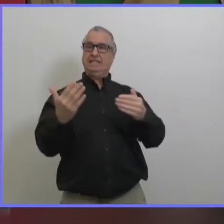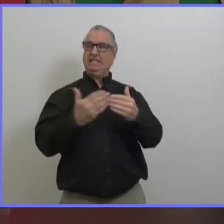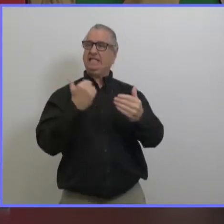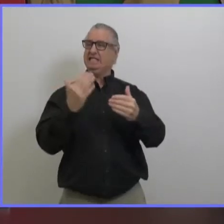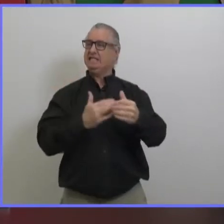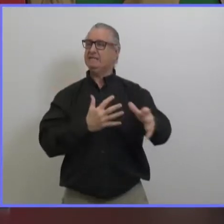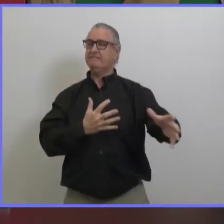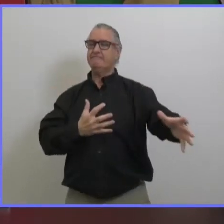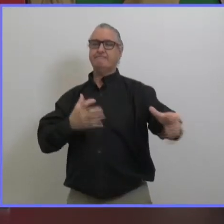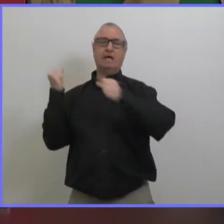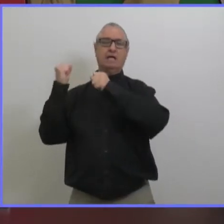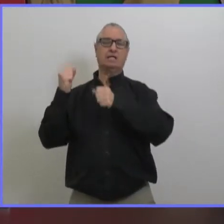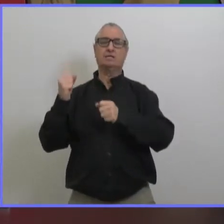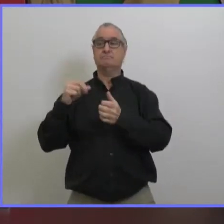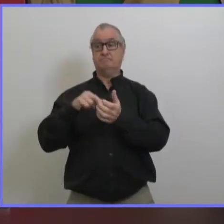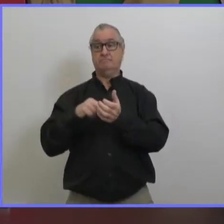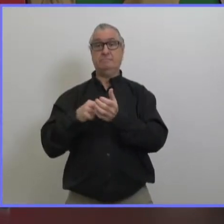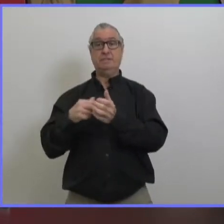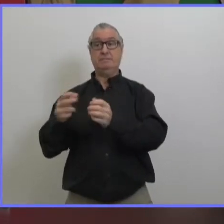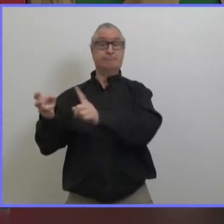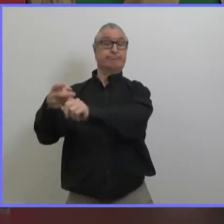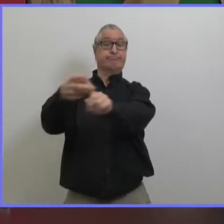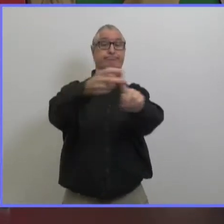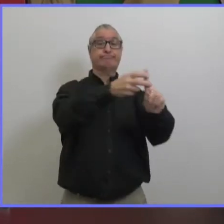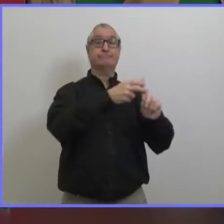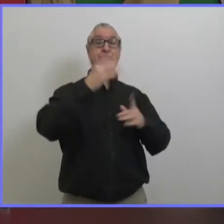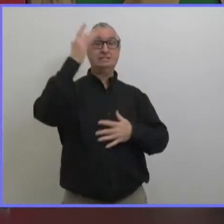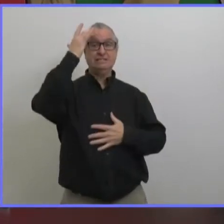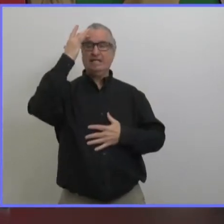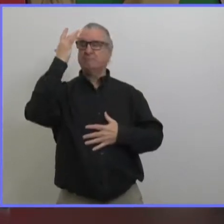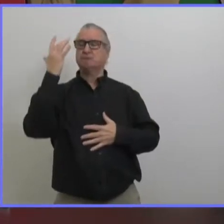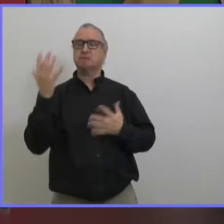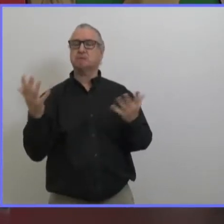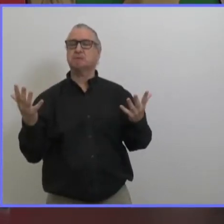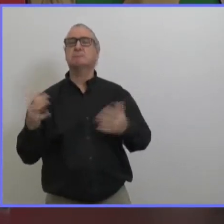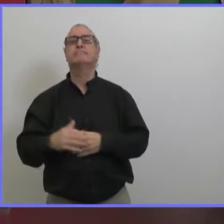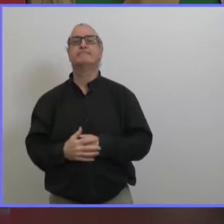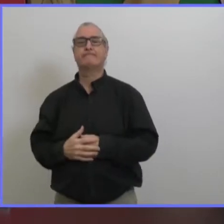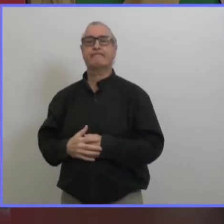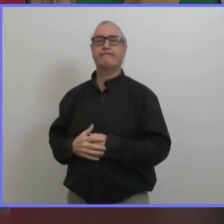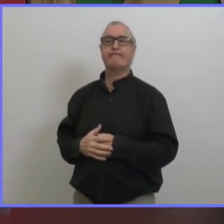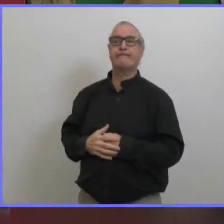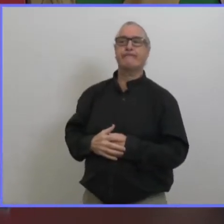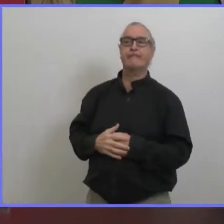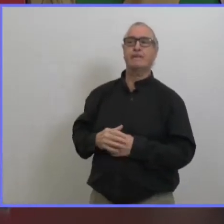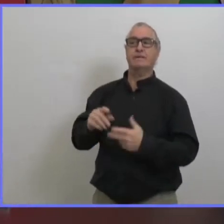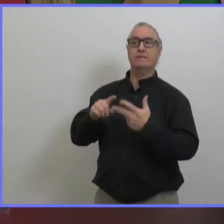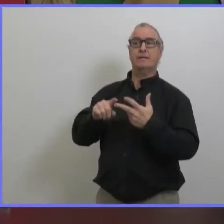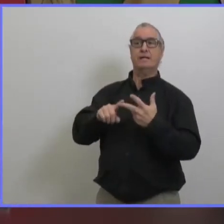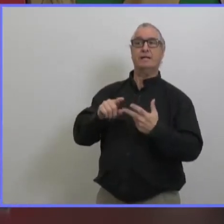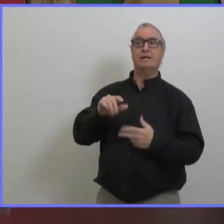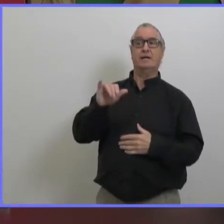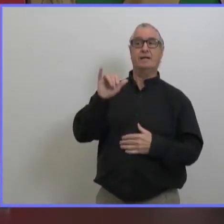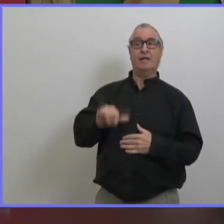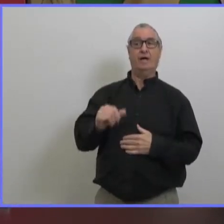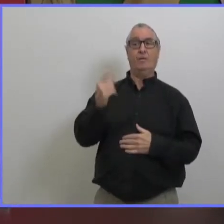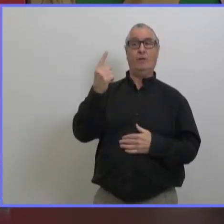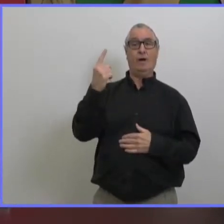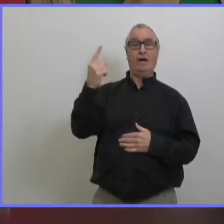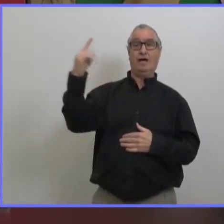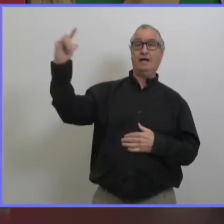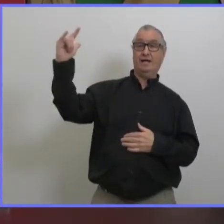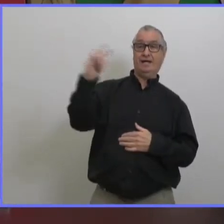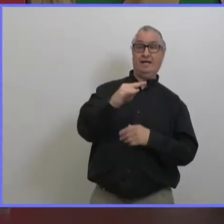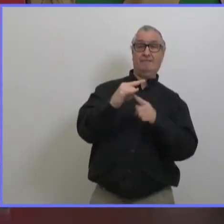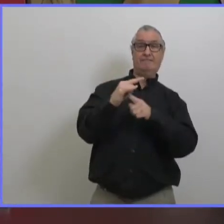transmission accrue il'y a pas de gravité particulière à la maladie qui se développe donc si vous